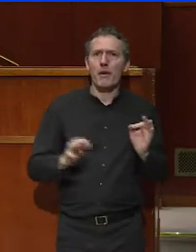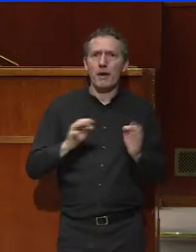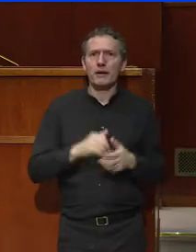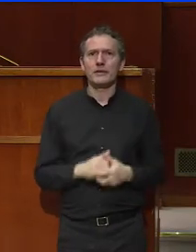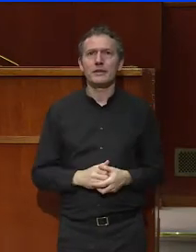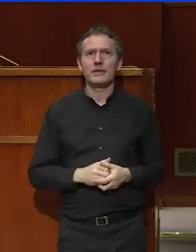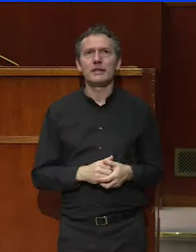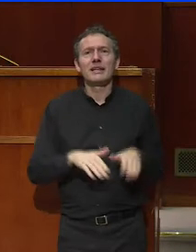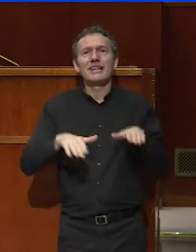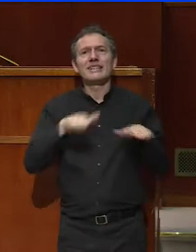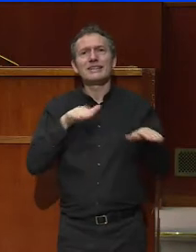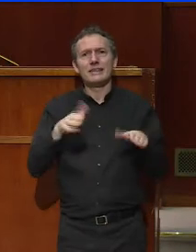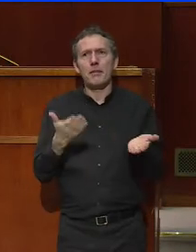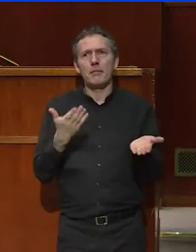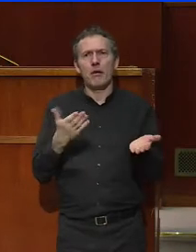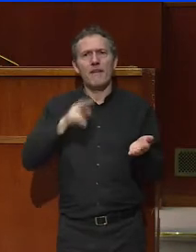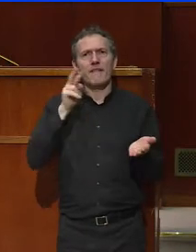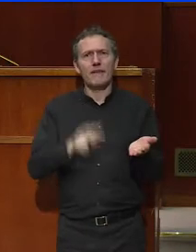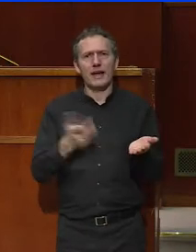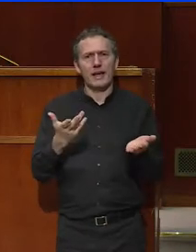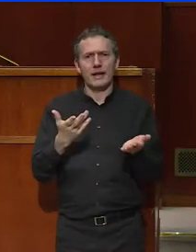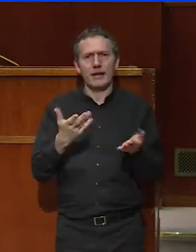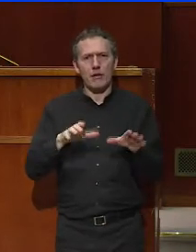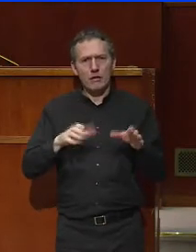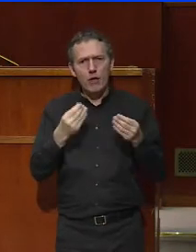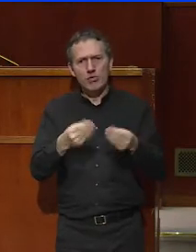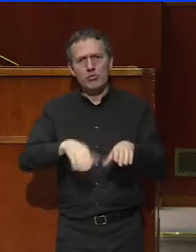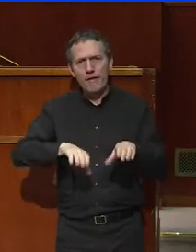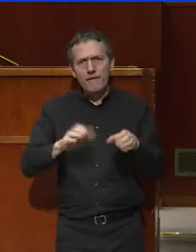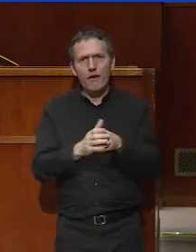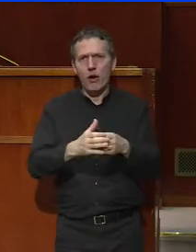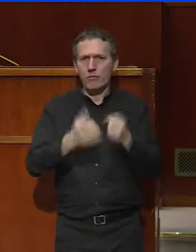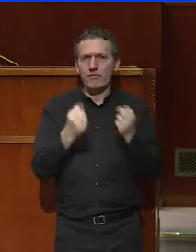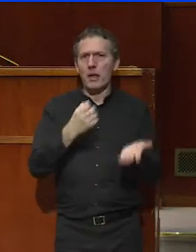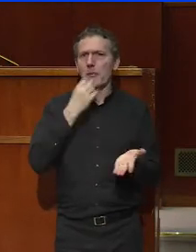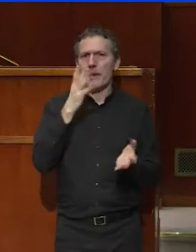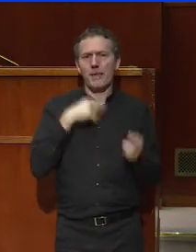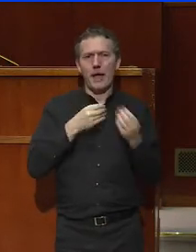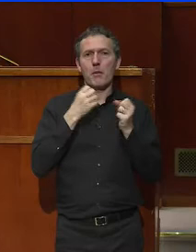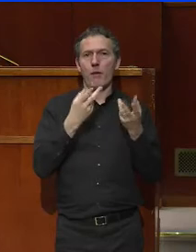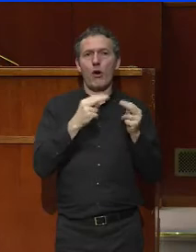Un système éducatif qui forme très très bien les très très bons, mais qui creuse les inégalités.